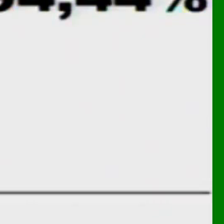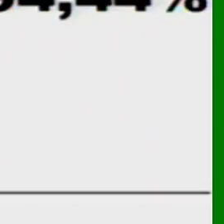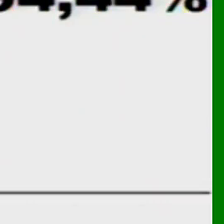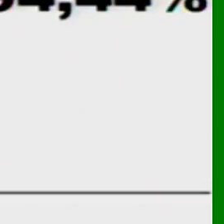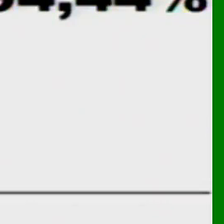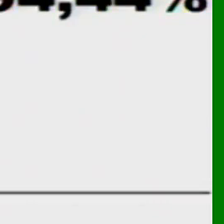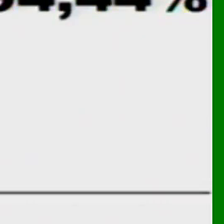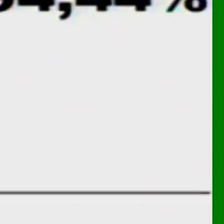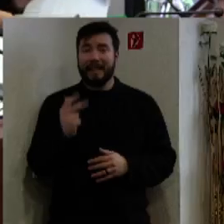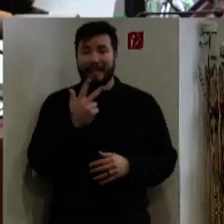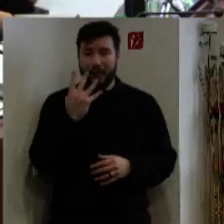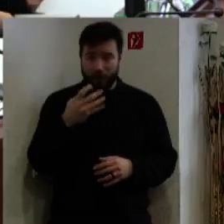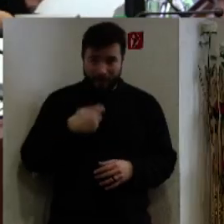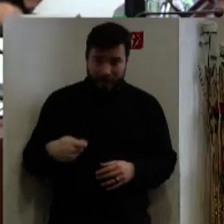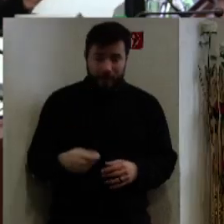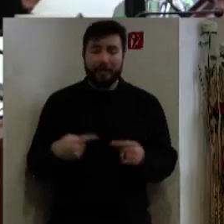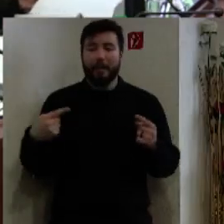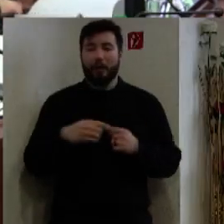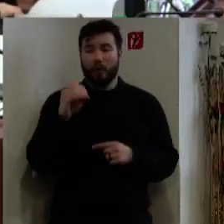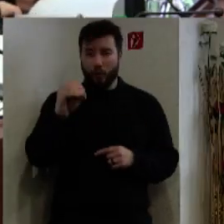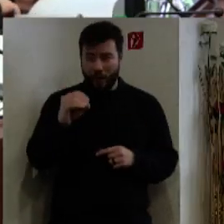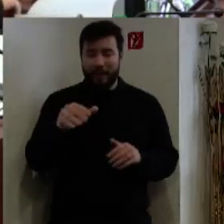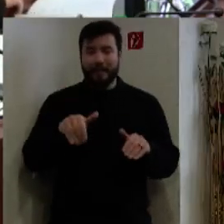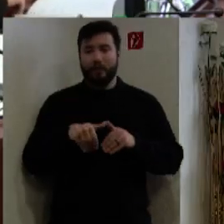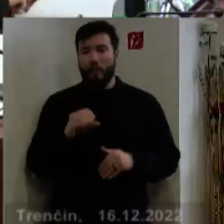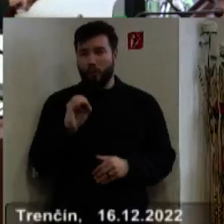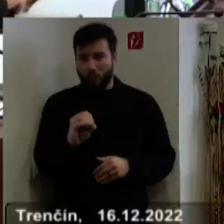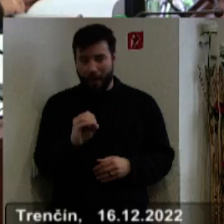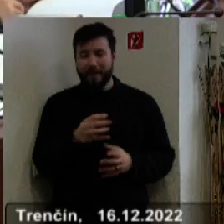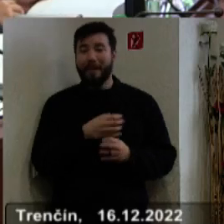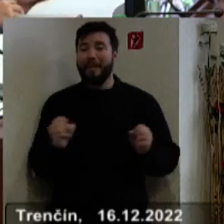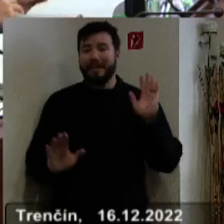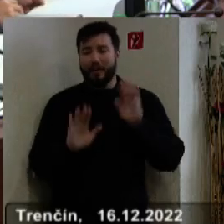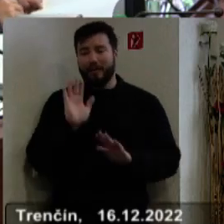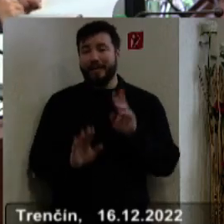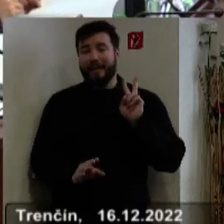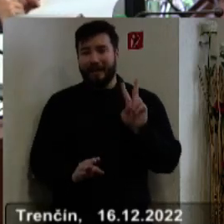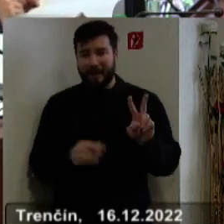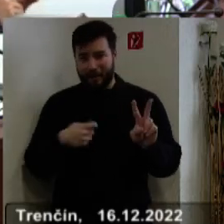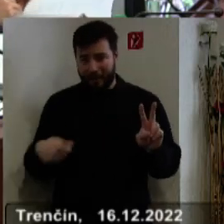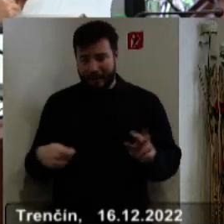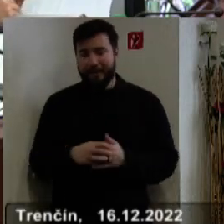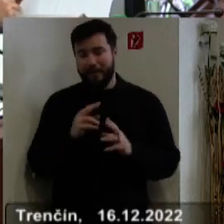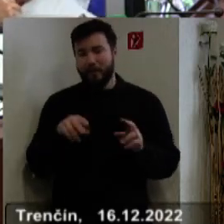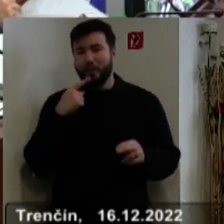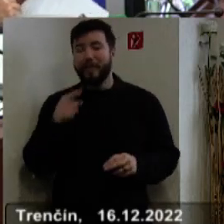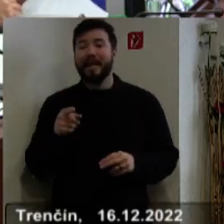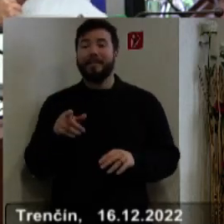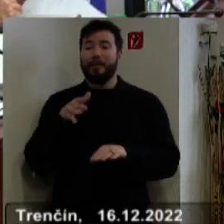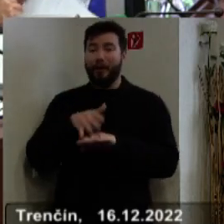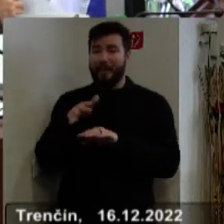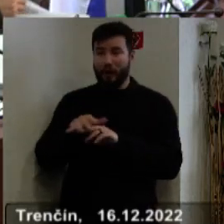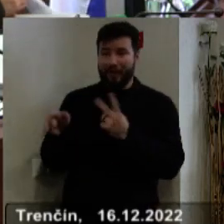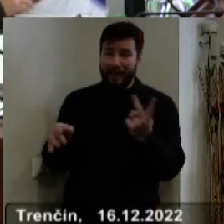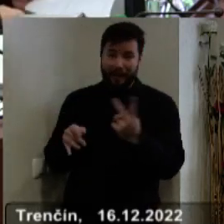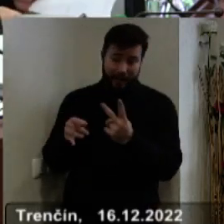Za 34 poslancov proti nula zdržalo sa nula. Nehlasovali dva poslanci. Konštatujem, že overovateľov zápisnice z dnešného rokovania